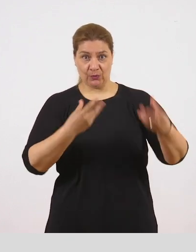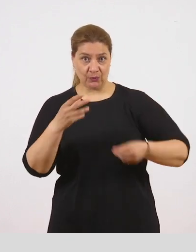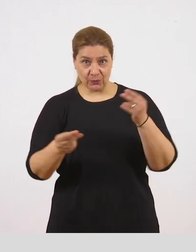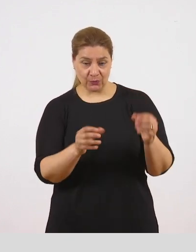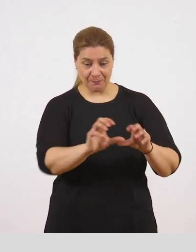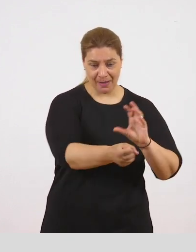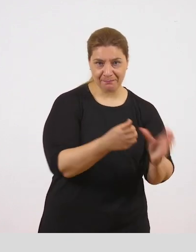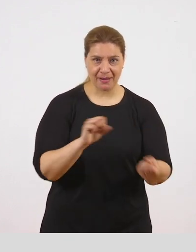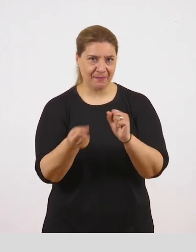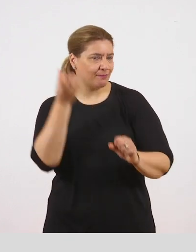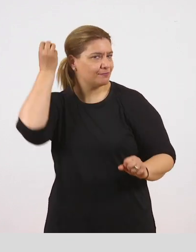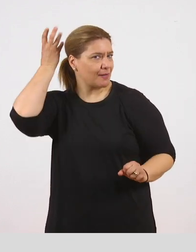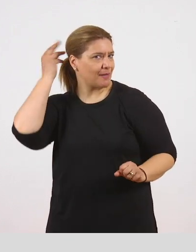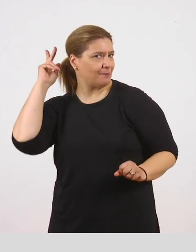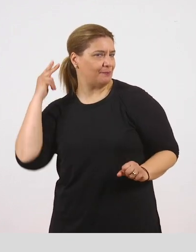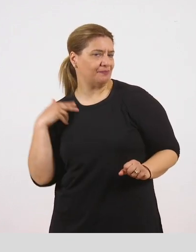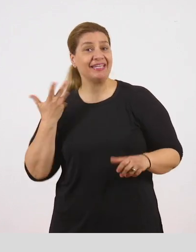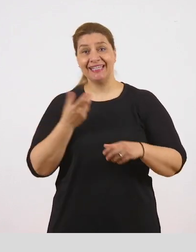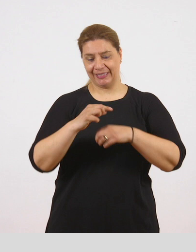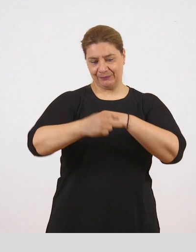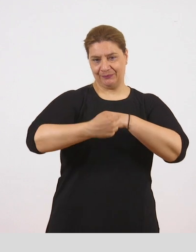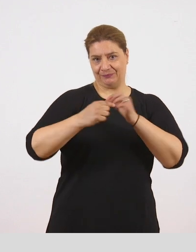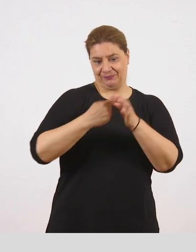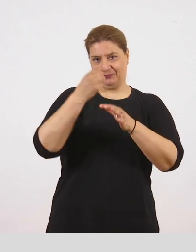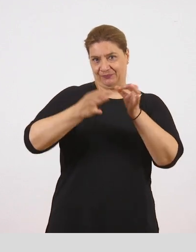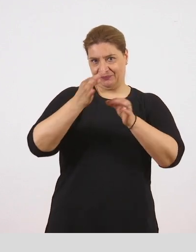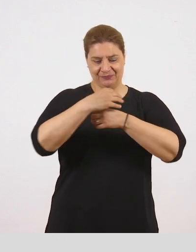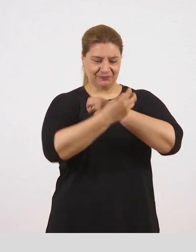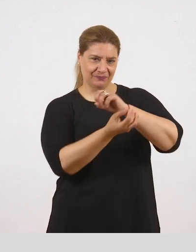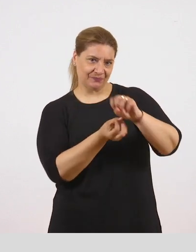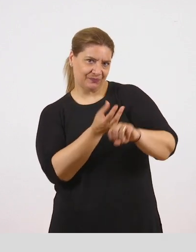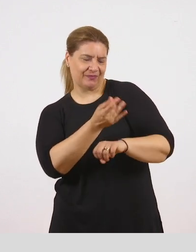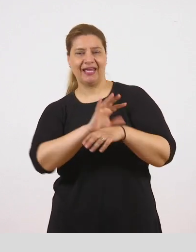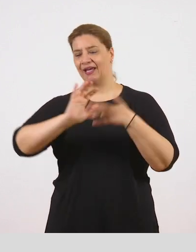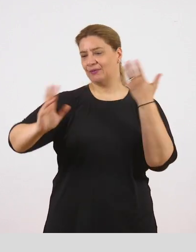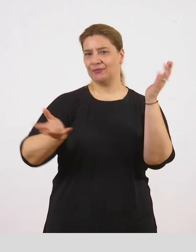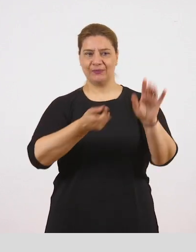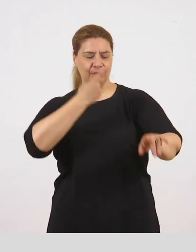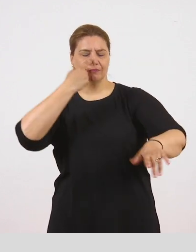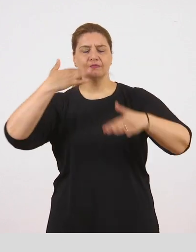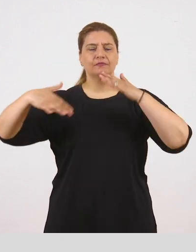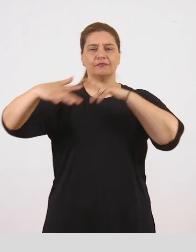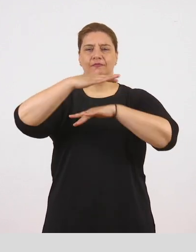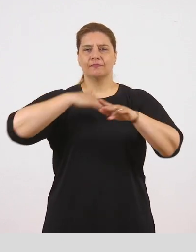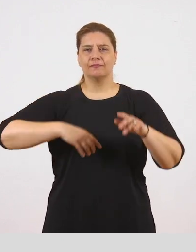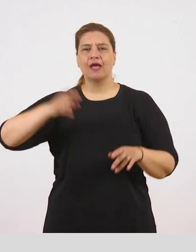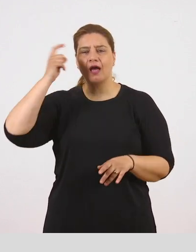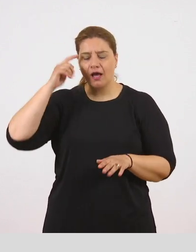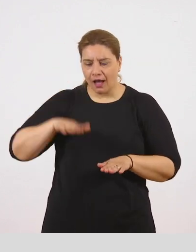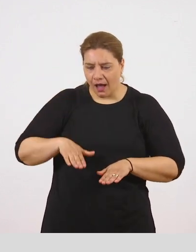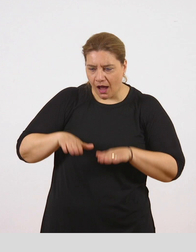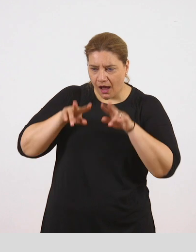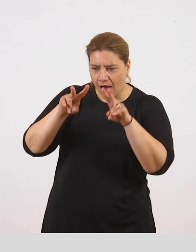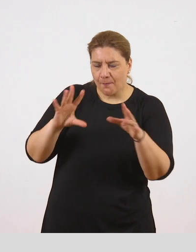φτιάχανε βραχιόλια. Σε κάθε κίνηση των χεριών της, οι γαρδένιες μου σχοβολούσαν. Από τότε μαμά και γαρδένια